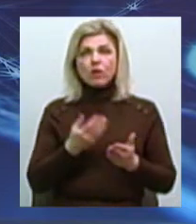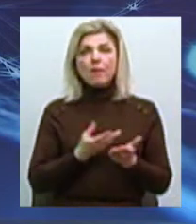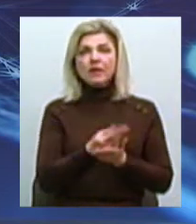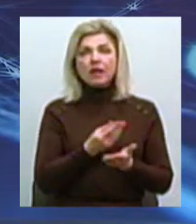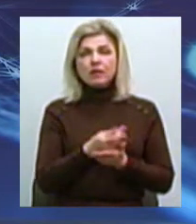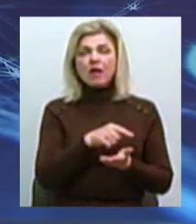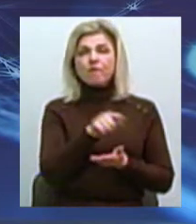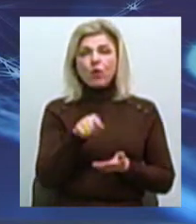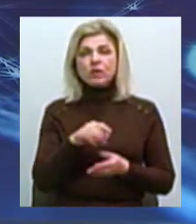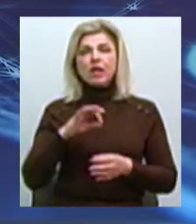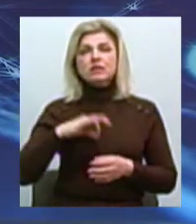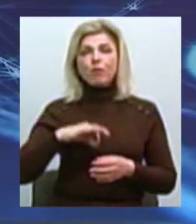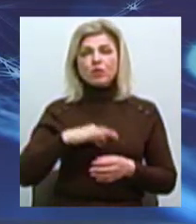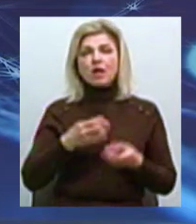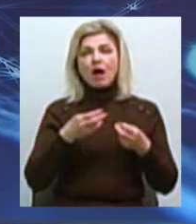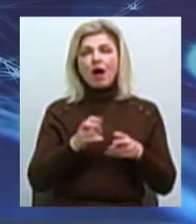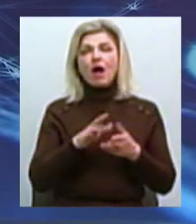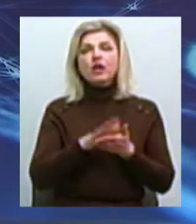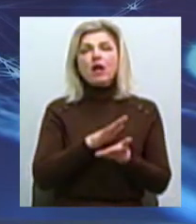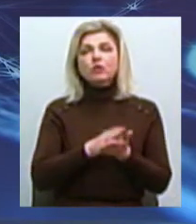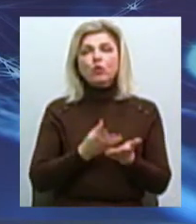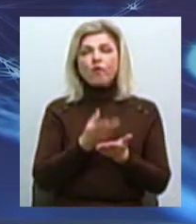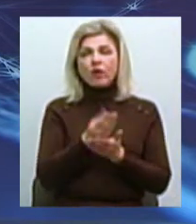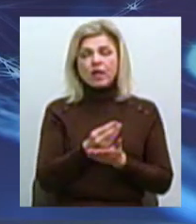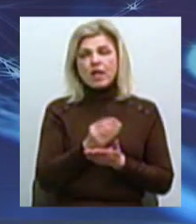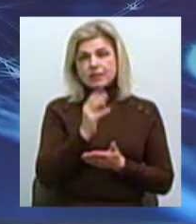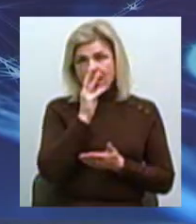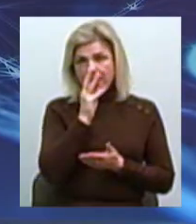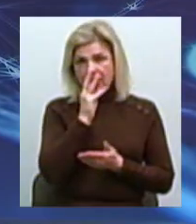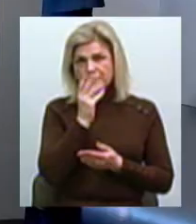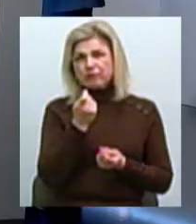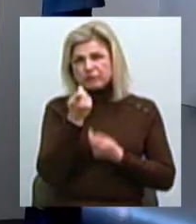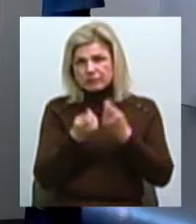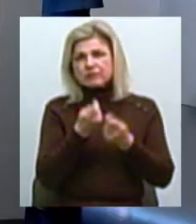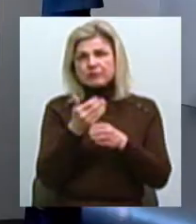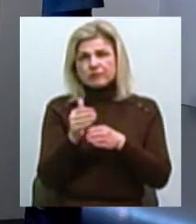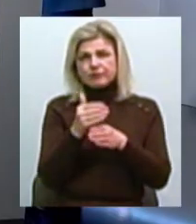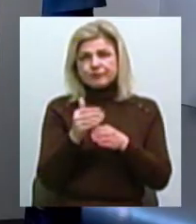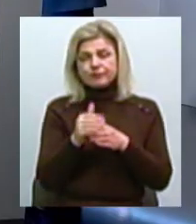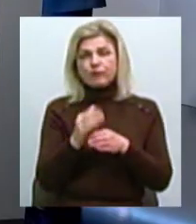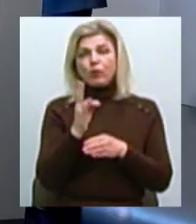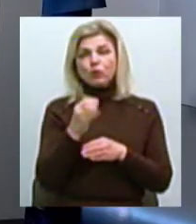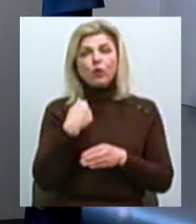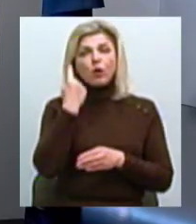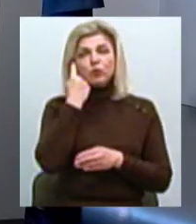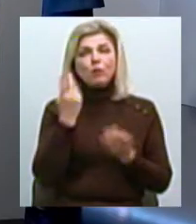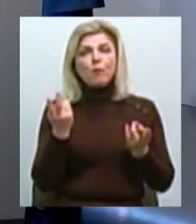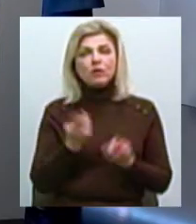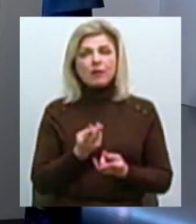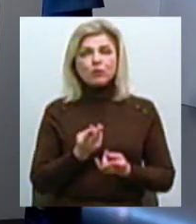використовують, щоб якось розрахуватися хоча б частково з заробітною платою Проте, я думаю, що потрібно